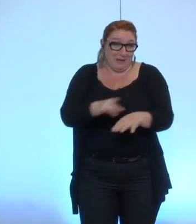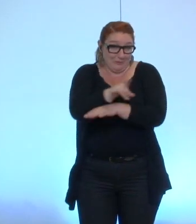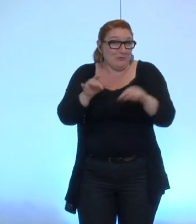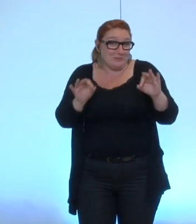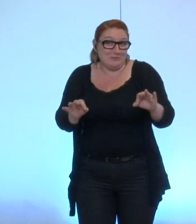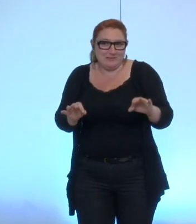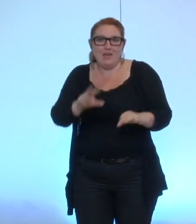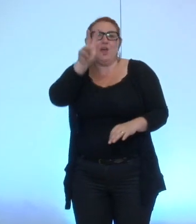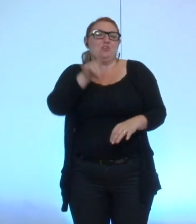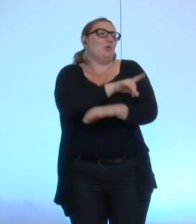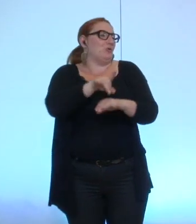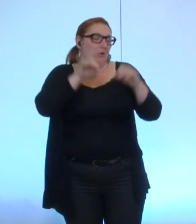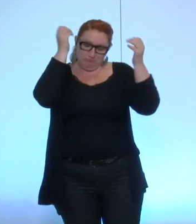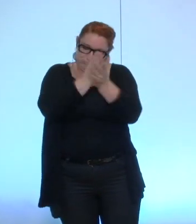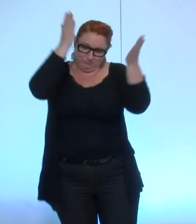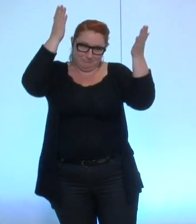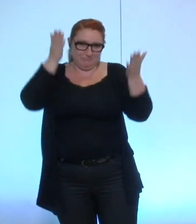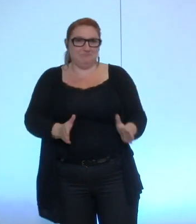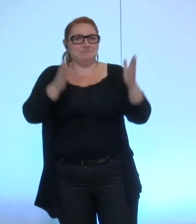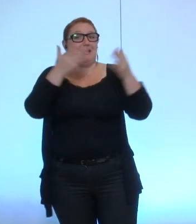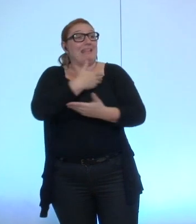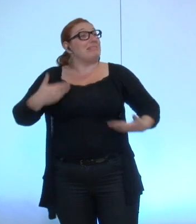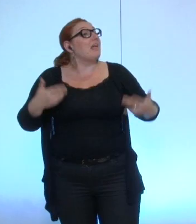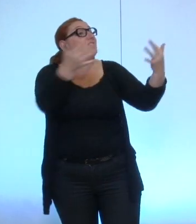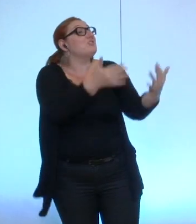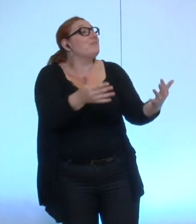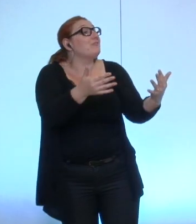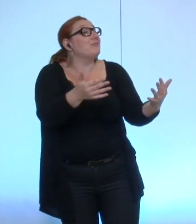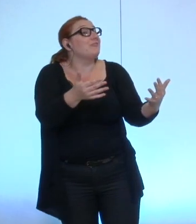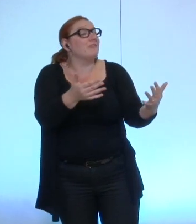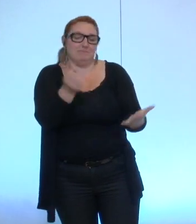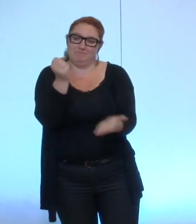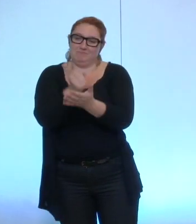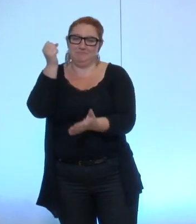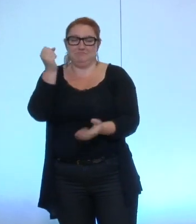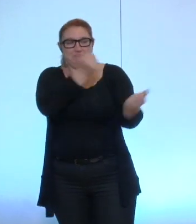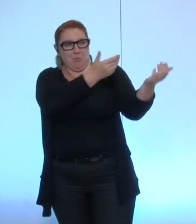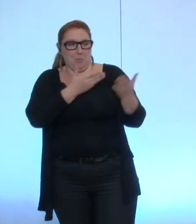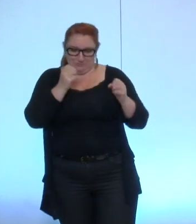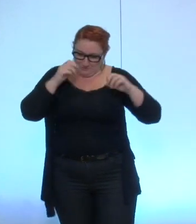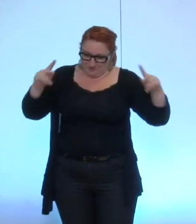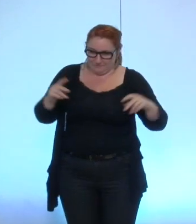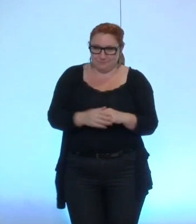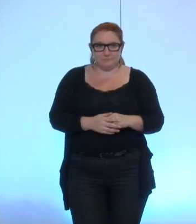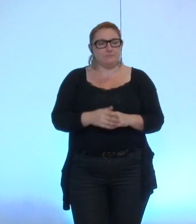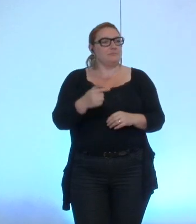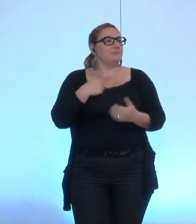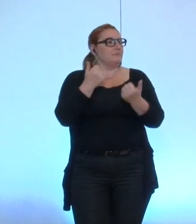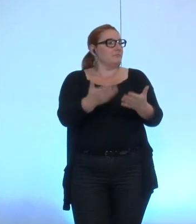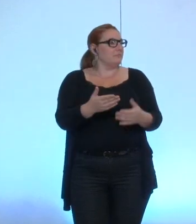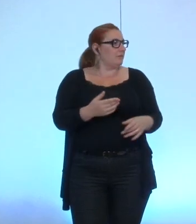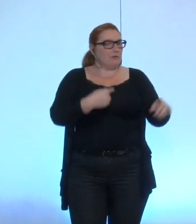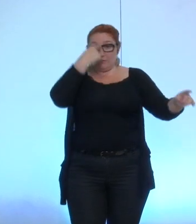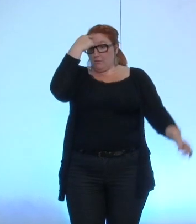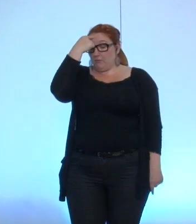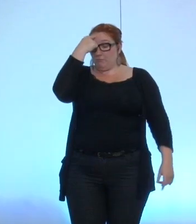ça 30h allez c'est le dernier chiffre qui est proposé donc nous proposons moi je l'aurai toujours en tête